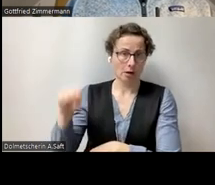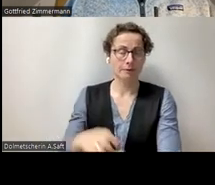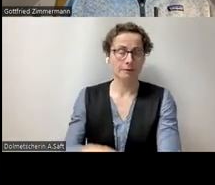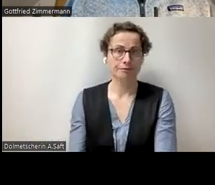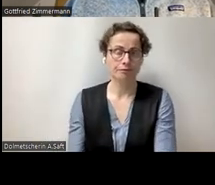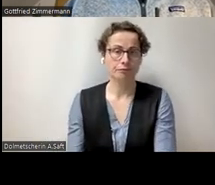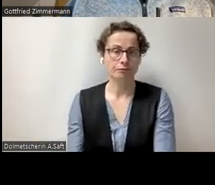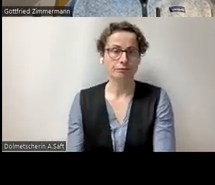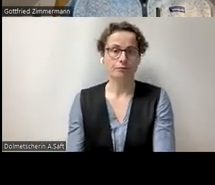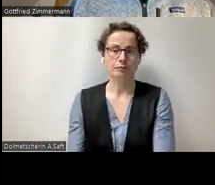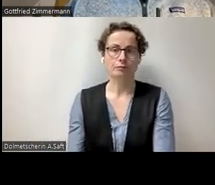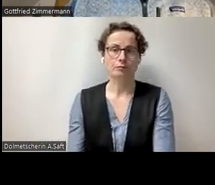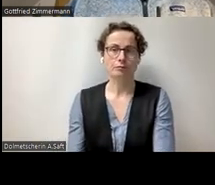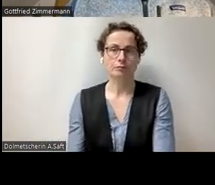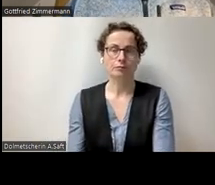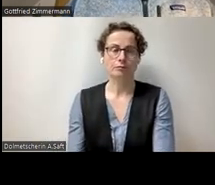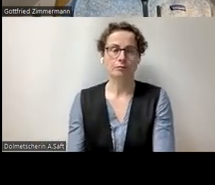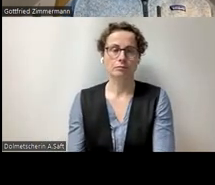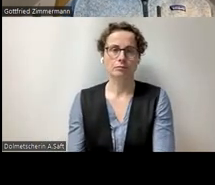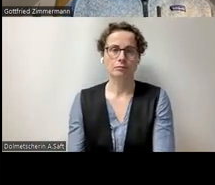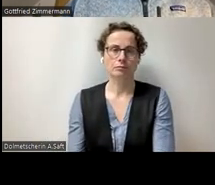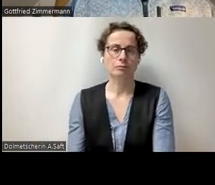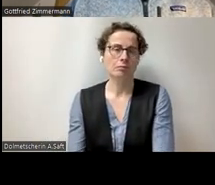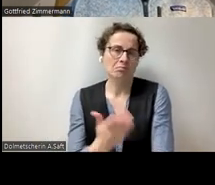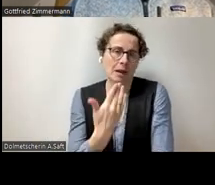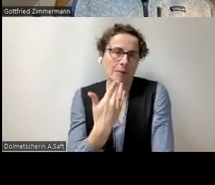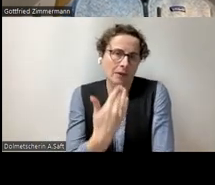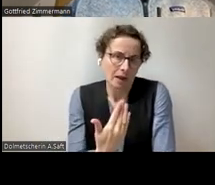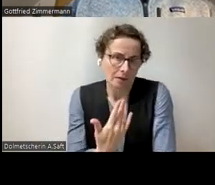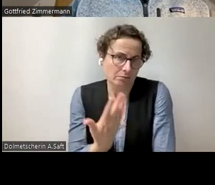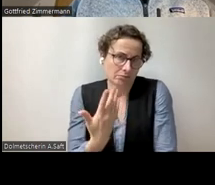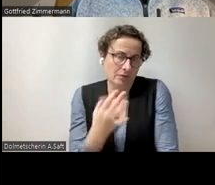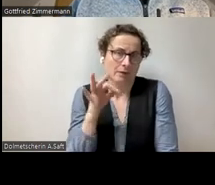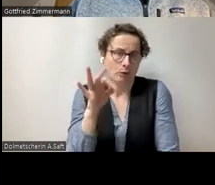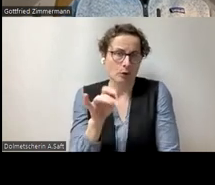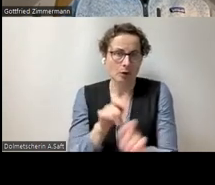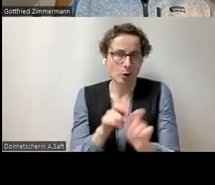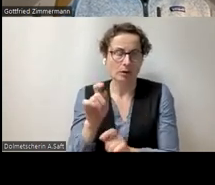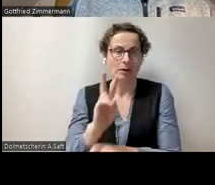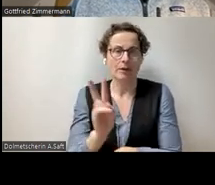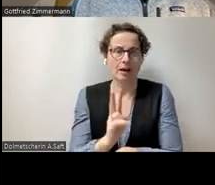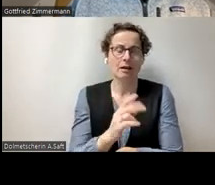Das ist vielleicht überhaupt ganz praktisch für Leute, die sich schwer tun mit solchen grafischen Darstellungen.